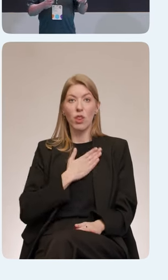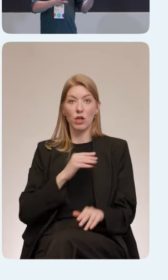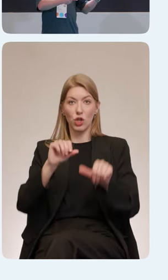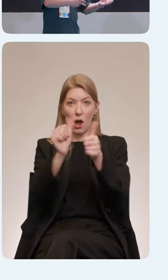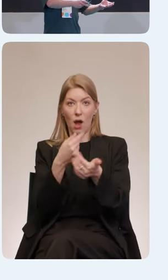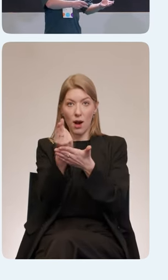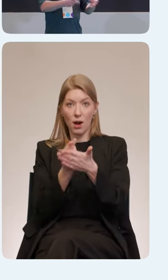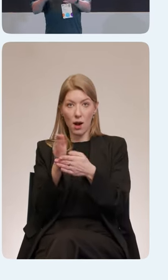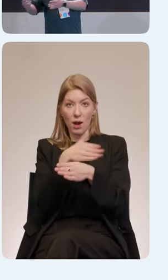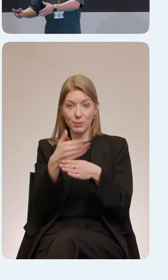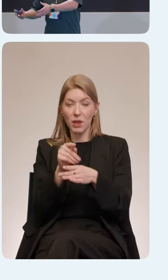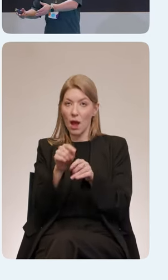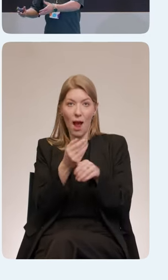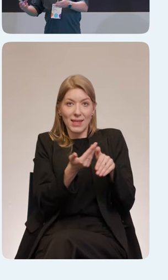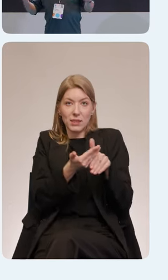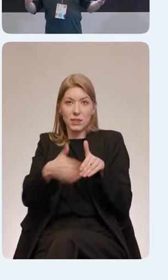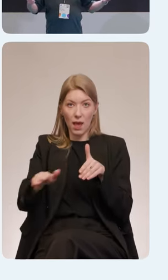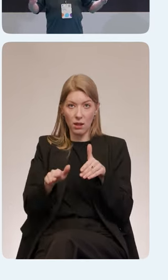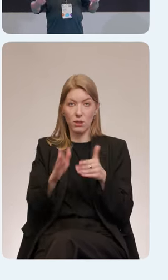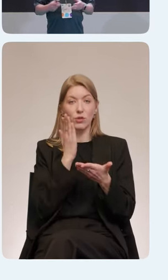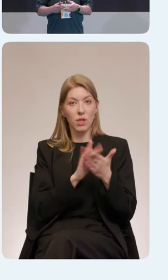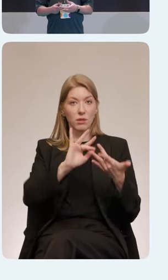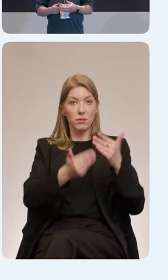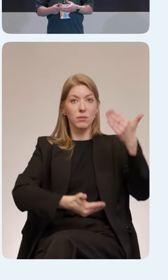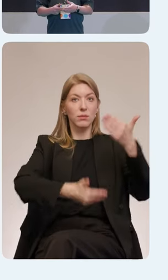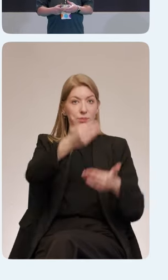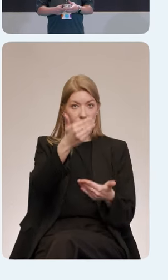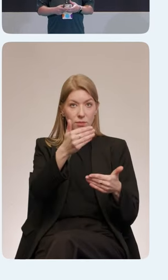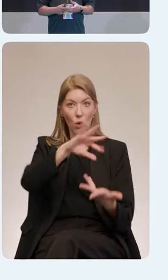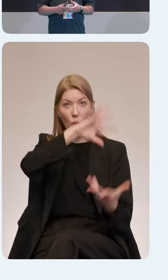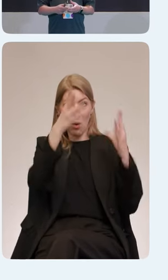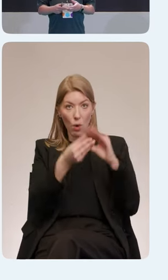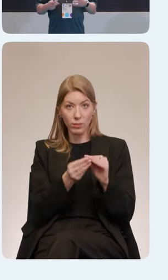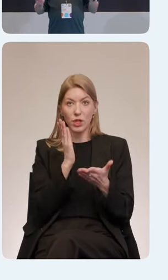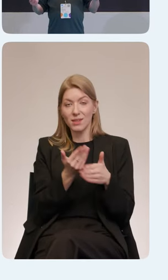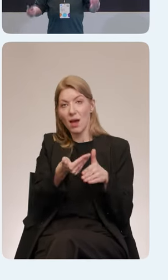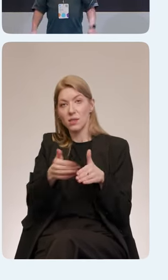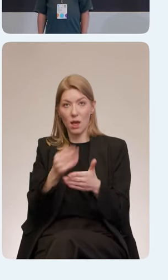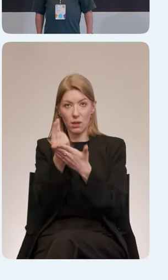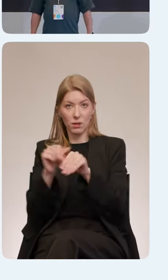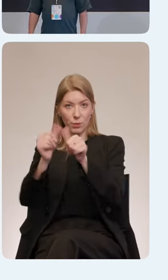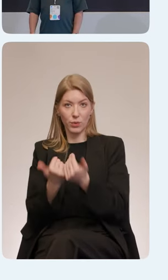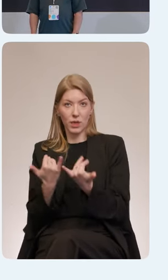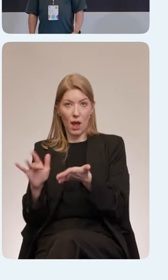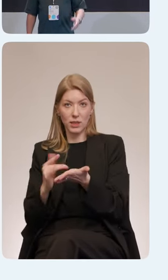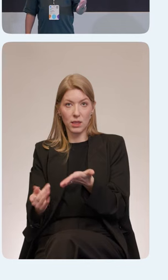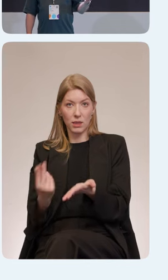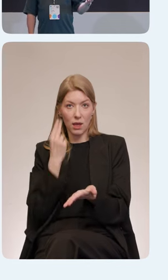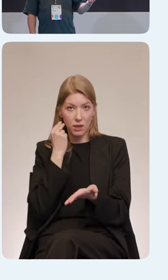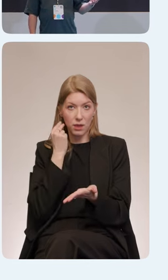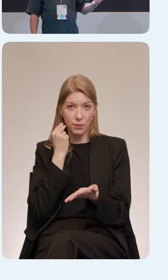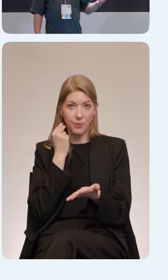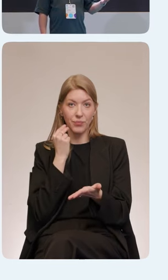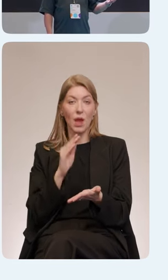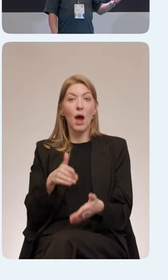То есть тут макеты, тут разметка, как-то это все синхронизировать нужно в одно, и не очень удобно. Потом